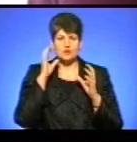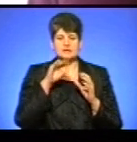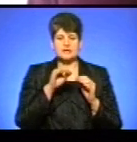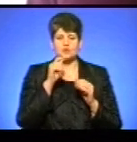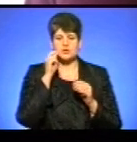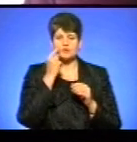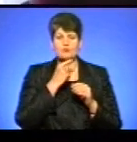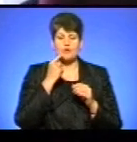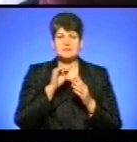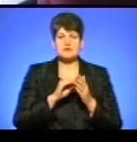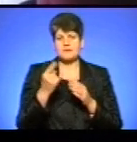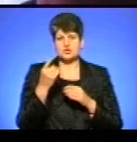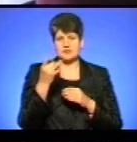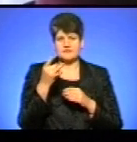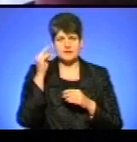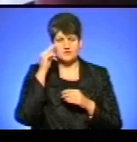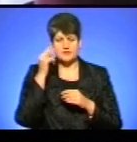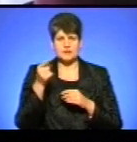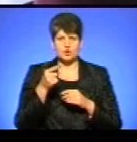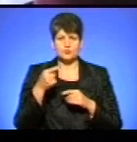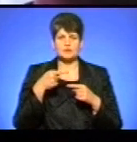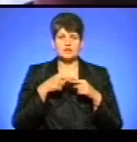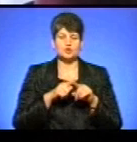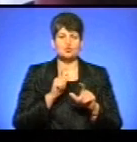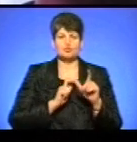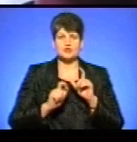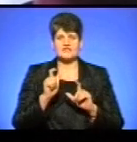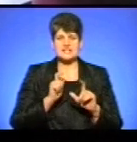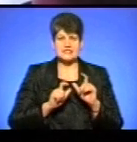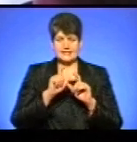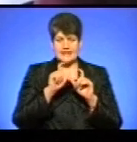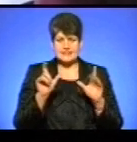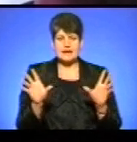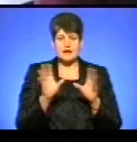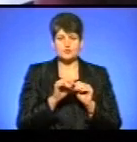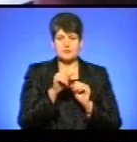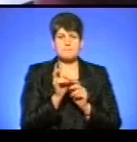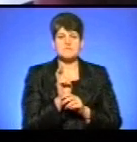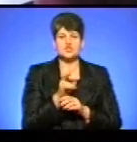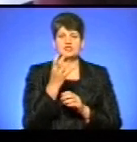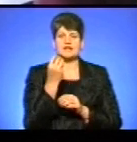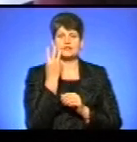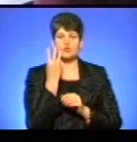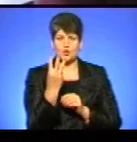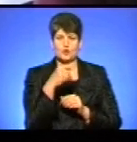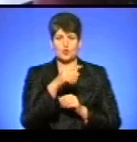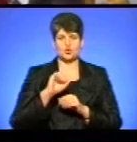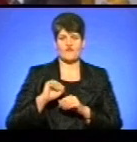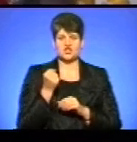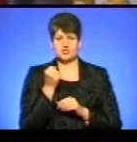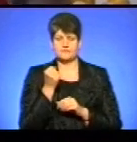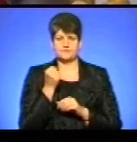мови, писав вперше. Він навчається в Тернопільському технічному університеті. Разом з ним прийшли ще троє його туберішів.